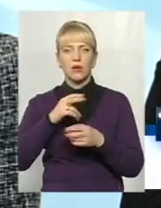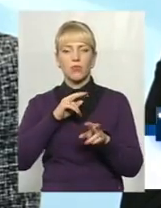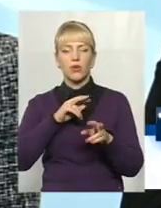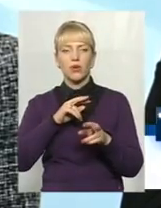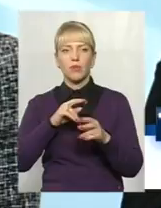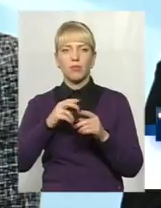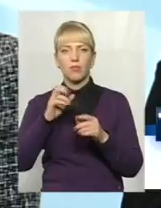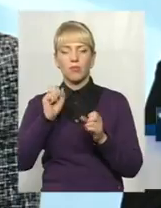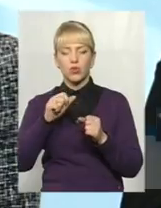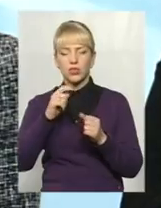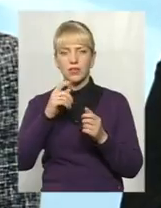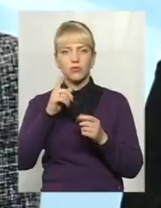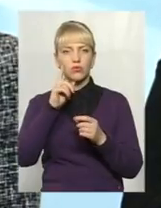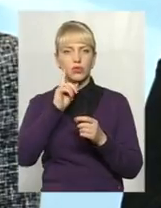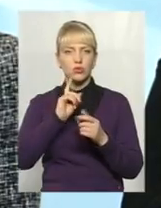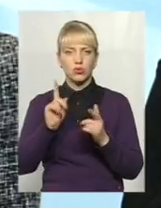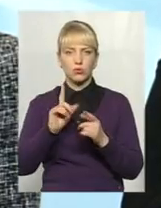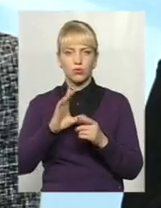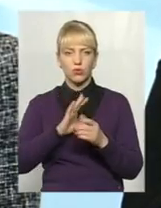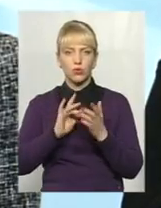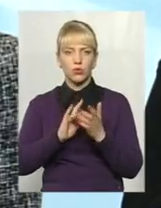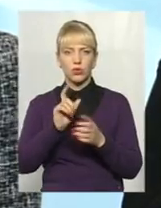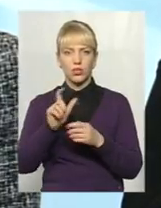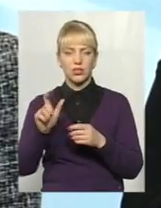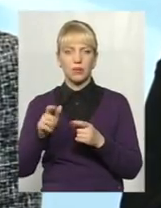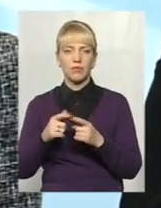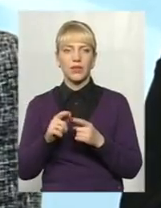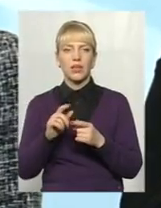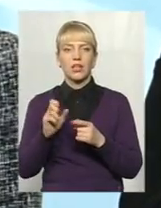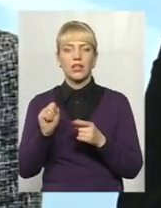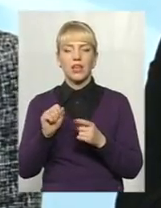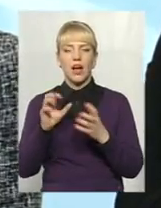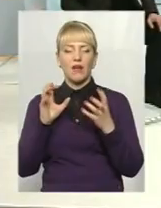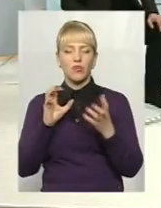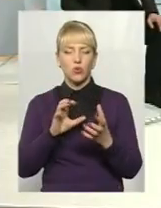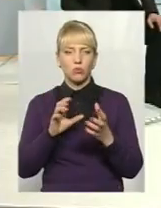по навігатору, що зручно для туриста, бо турист бачить, де сьогодні автобусне сполучення,